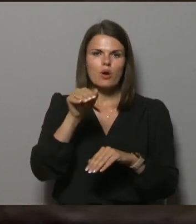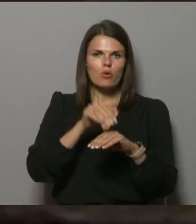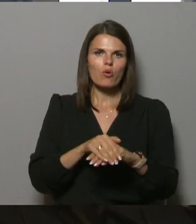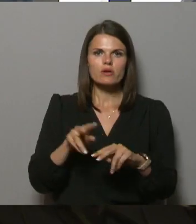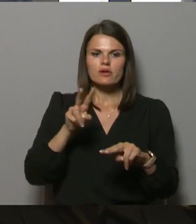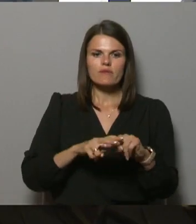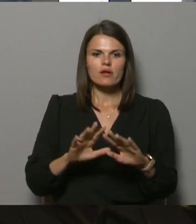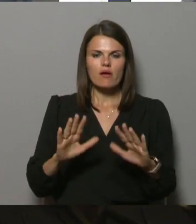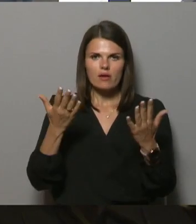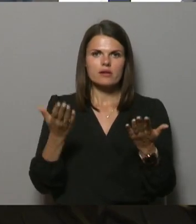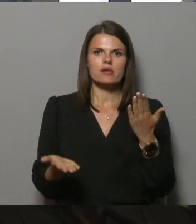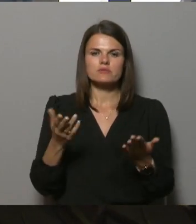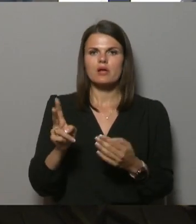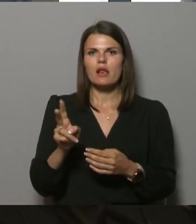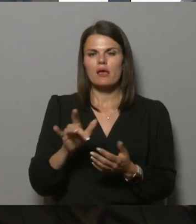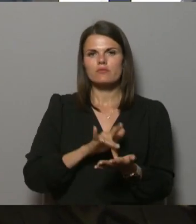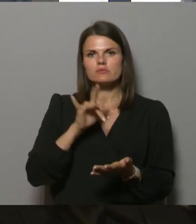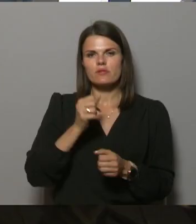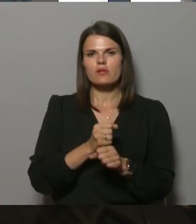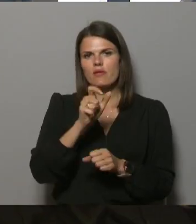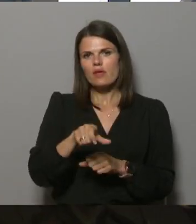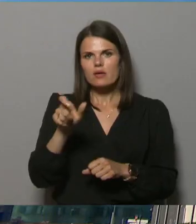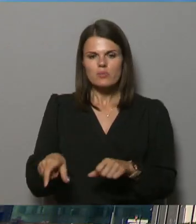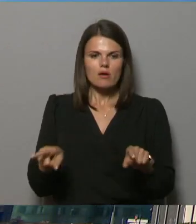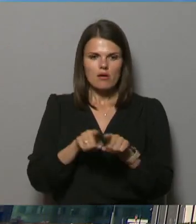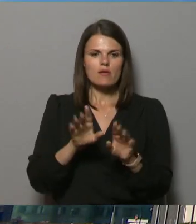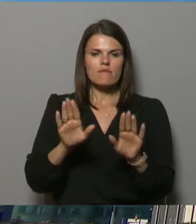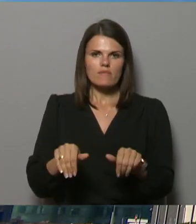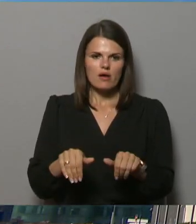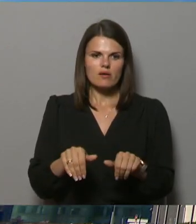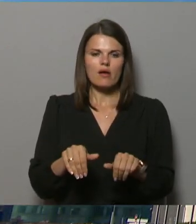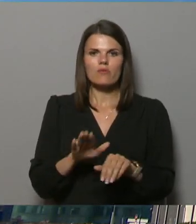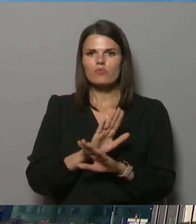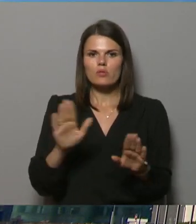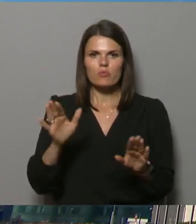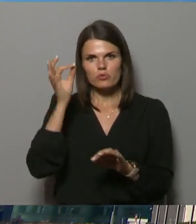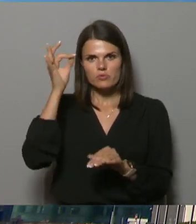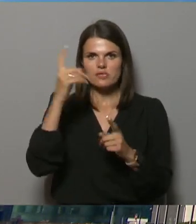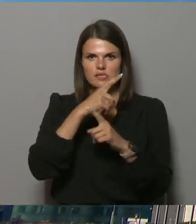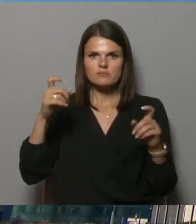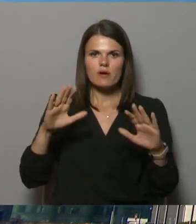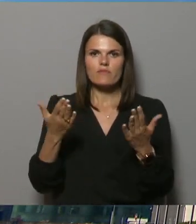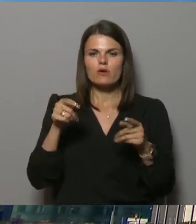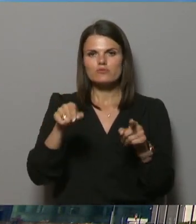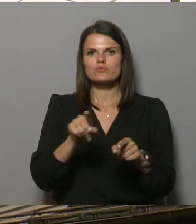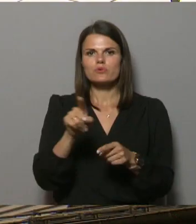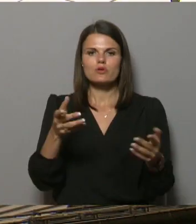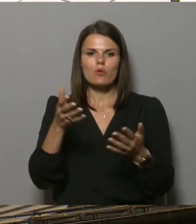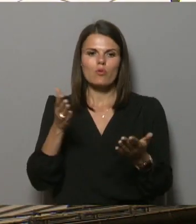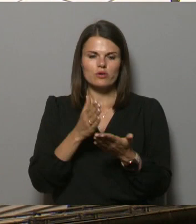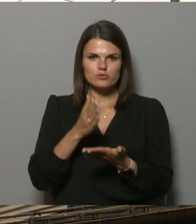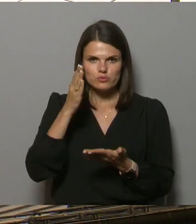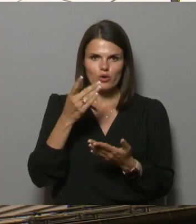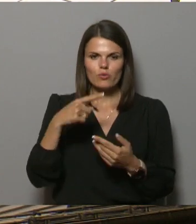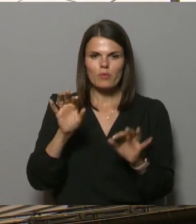atgadījies. Iespējams klienta centra darbiniekiem arī varētu pieejami informāciju par to, vai šeit ir kaut kas atgadījies.